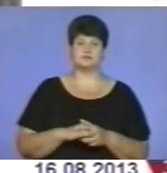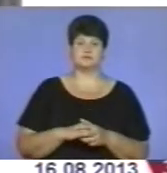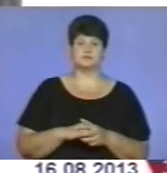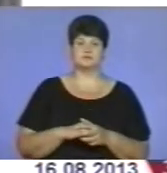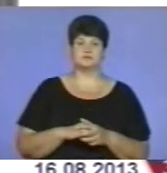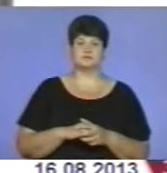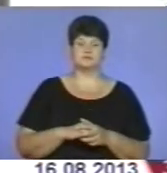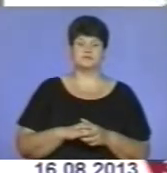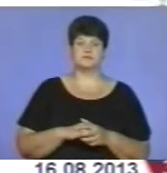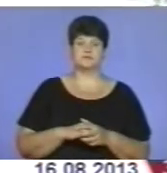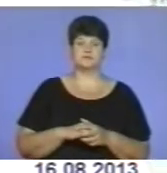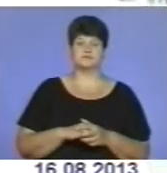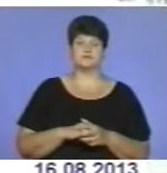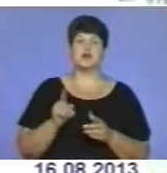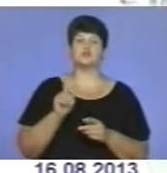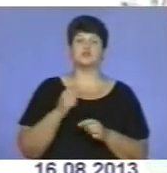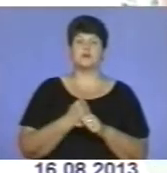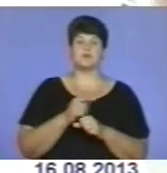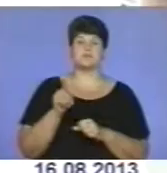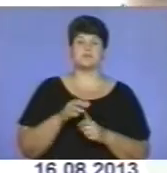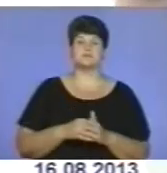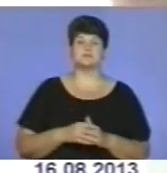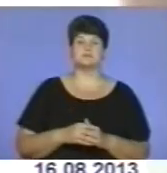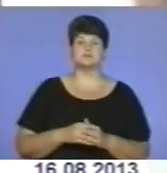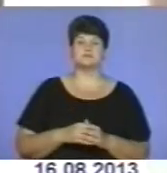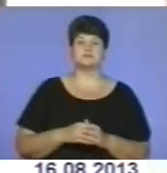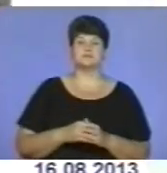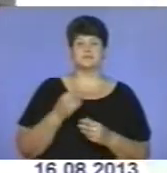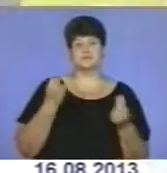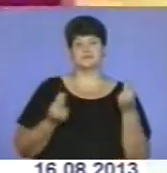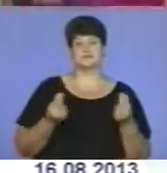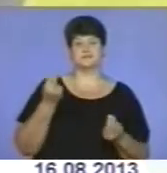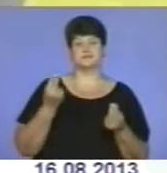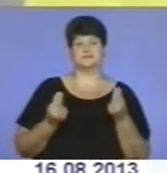Гарно. І що ти там робиш? Бавлюся.